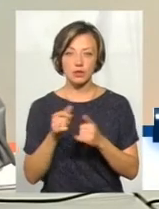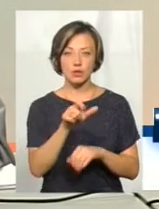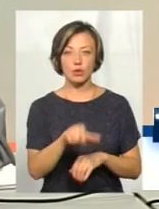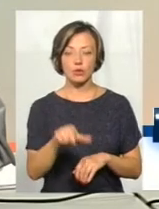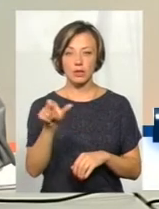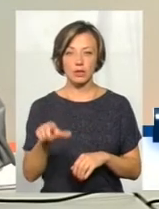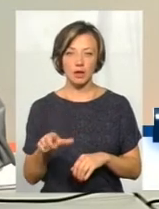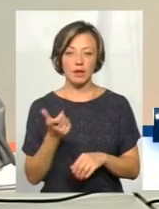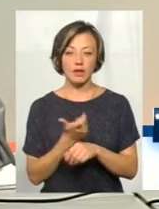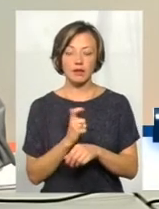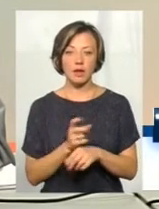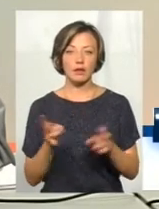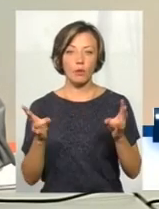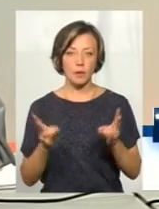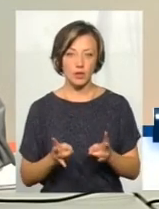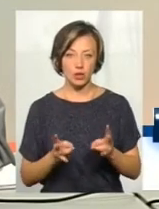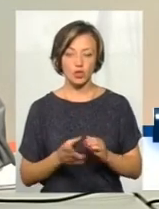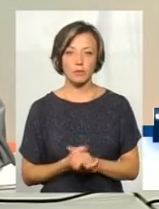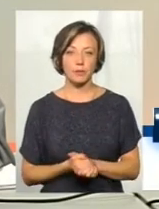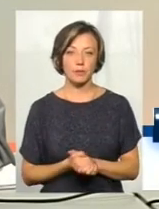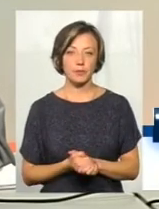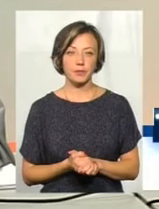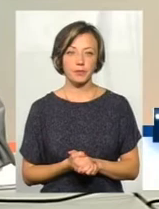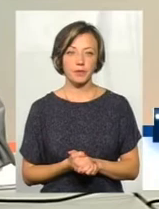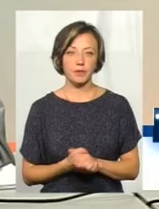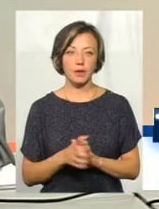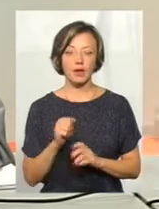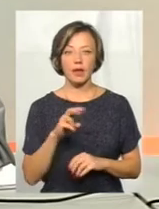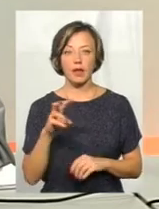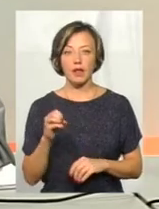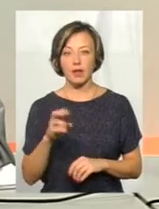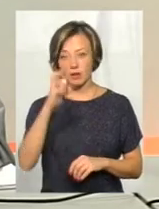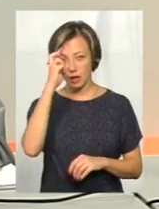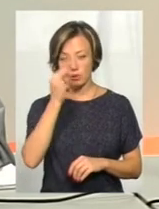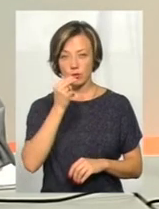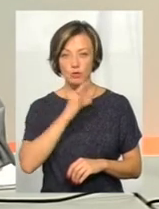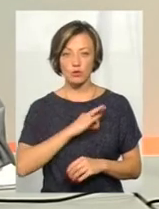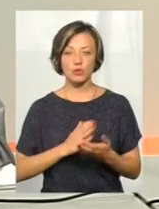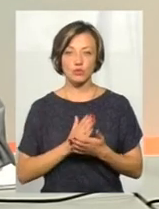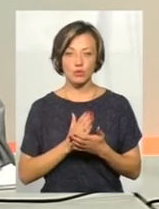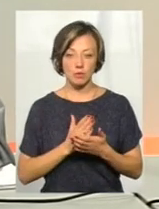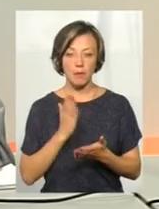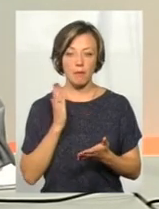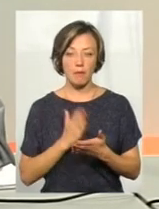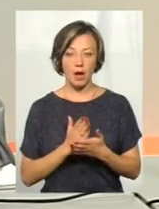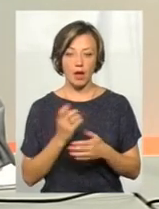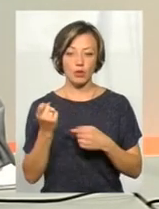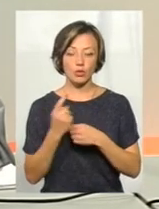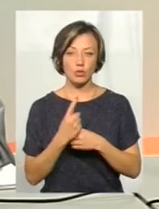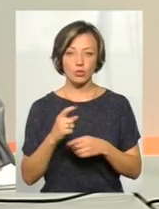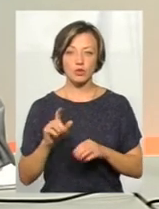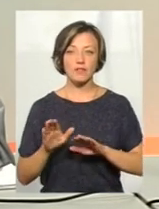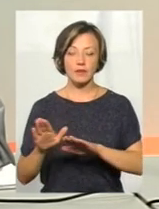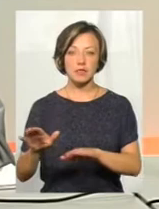найнеобхіднішим. Але Держпродспоживслужба має доручення віце-прем'єр